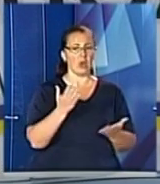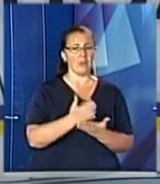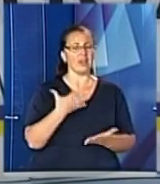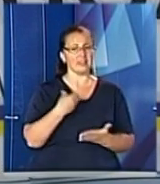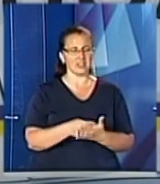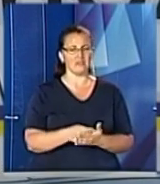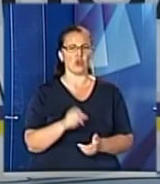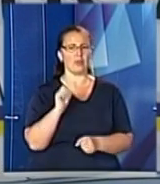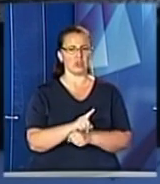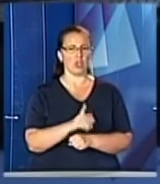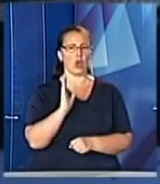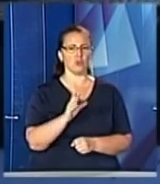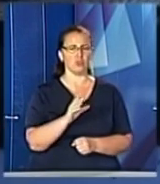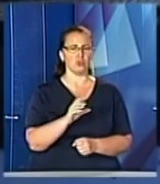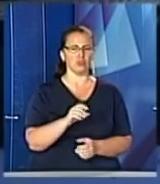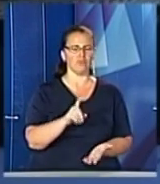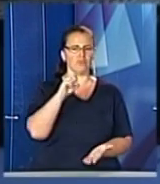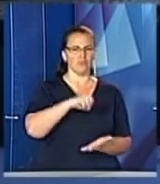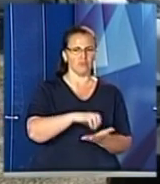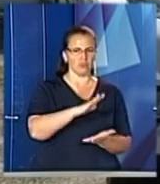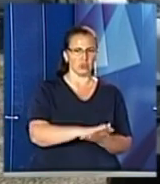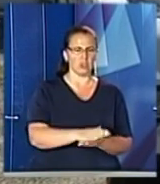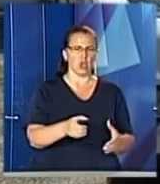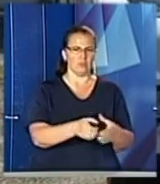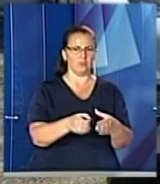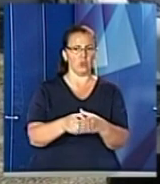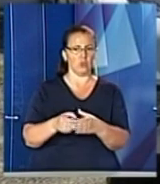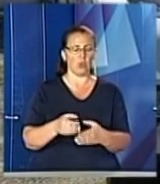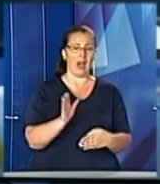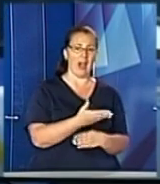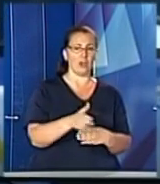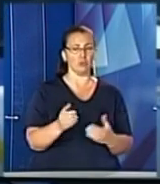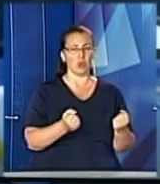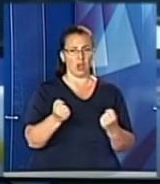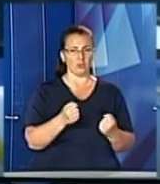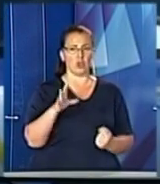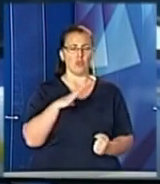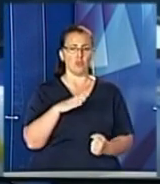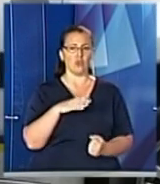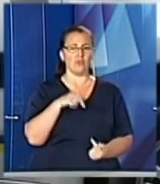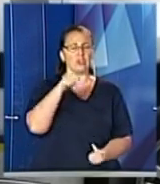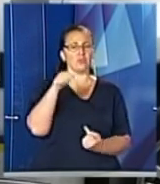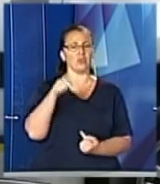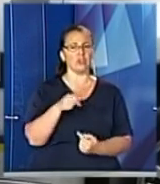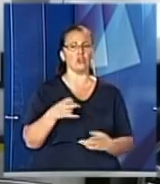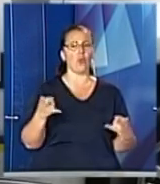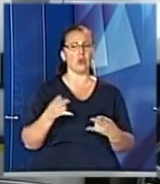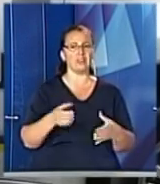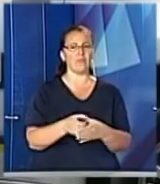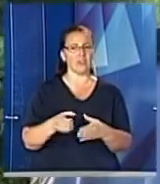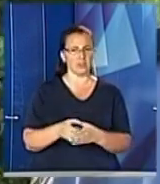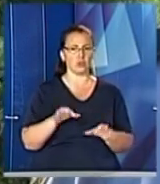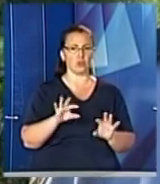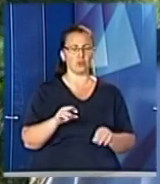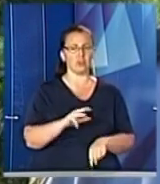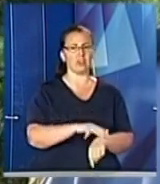призначення і будуть закріплені за однією групою. А сам розподіл автівок відбувся відповідно до потреб відділення, розповідають правоохоронці.